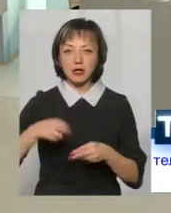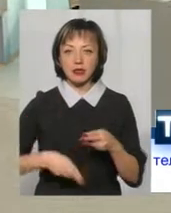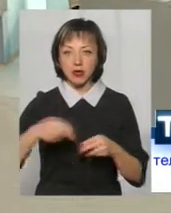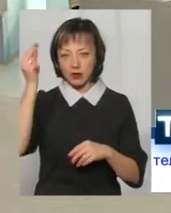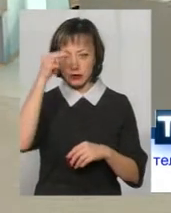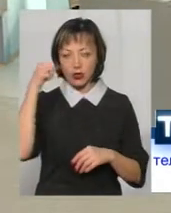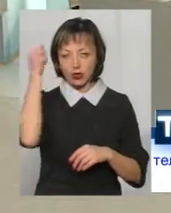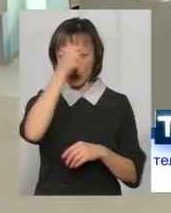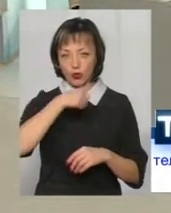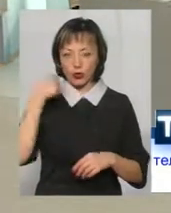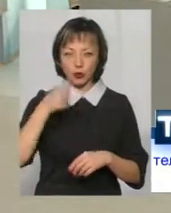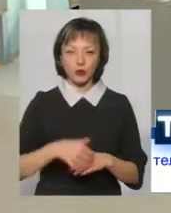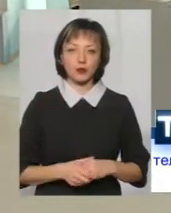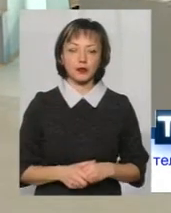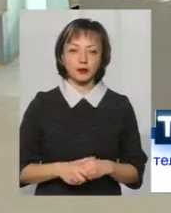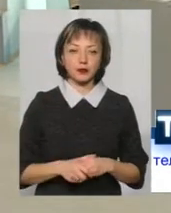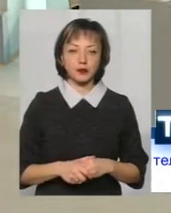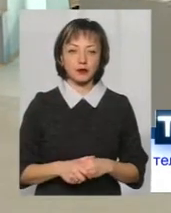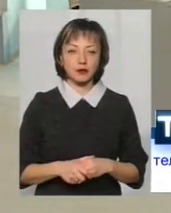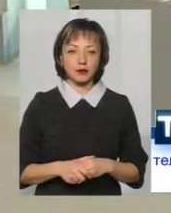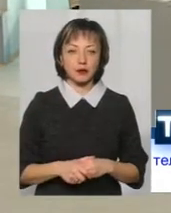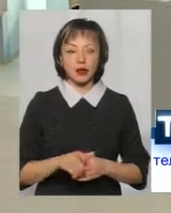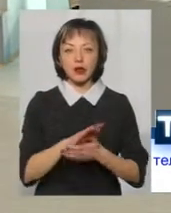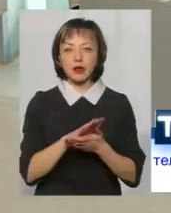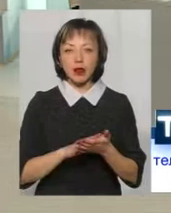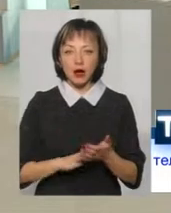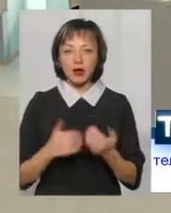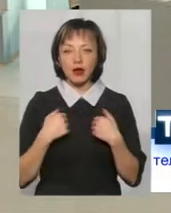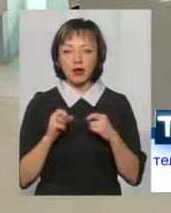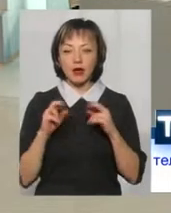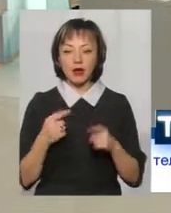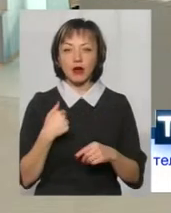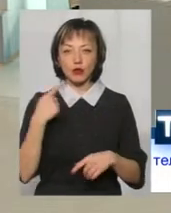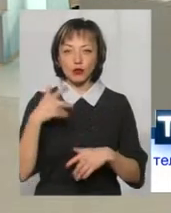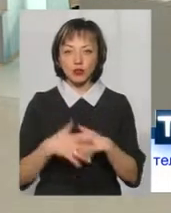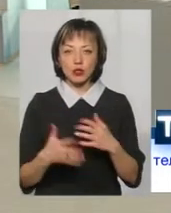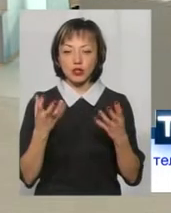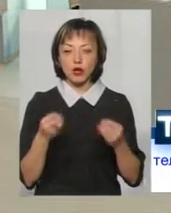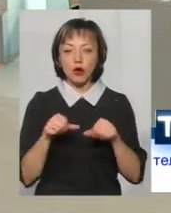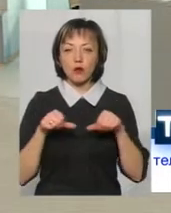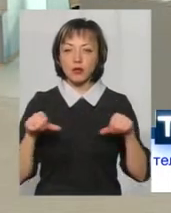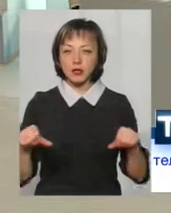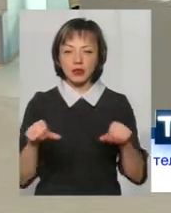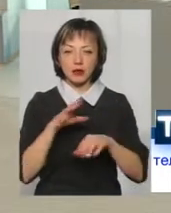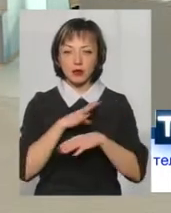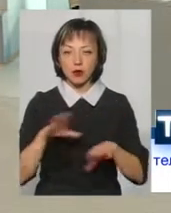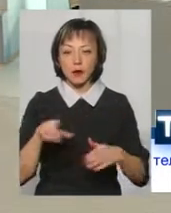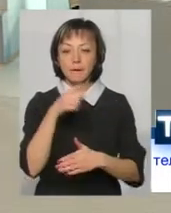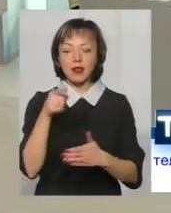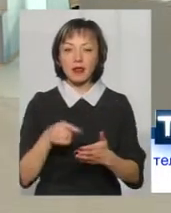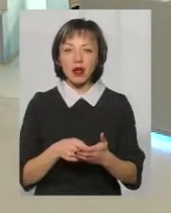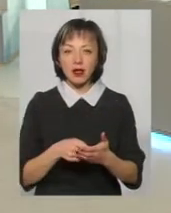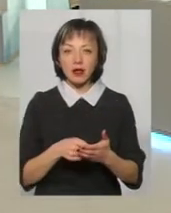завершення навчального року. Далі, наскільки я розумію, оскільки, кажучи, я комісія не засідала, буде стояти питання,